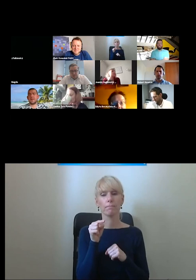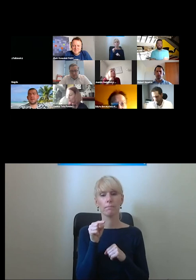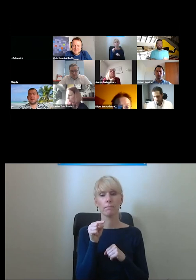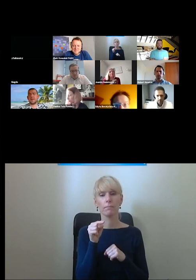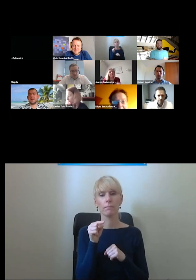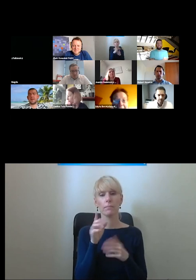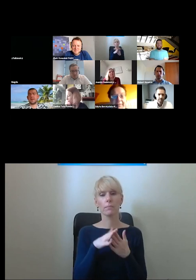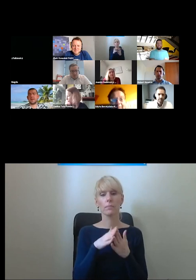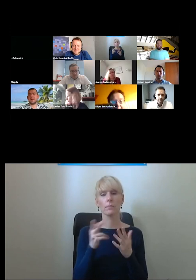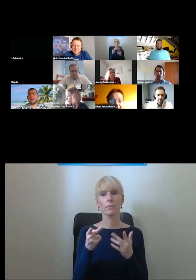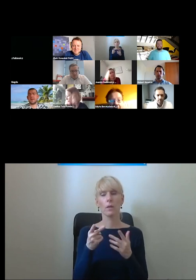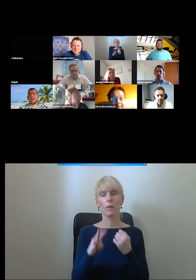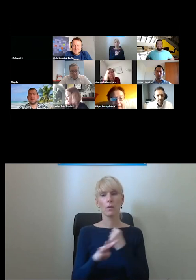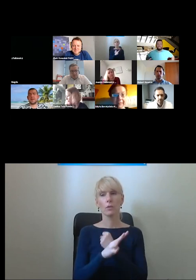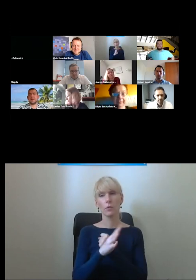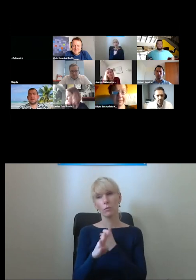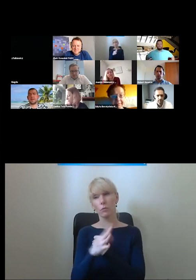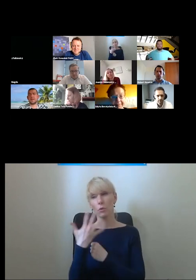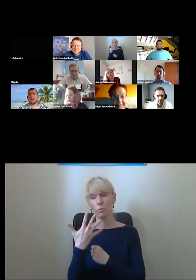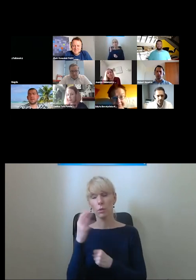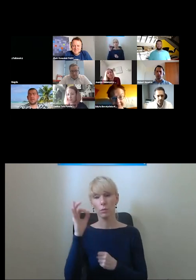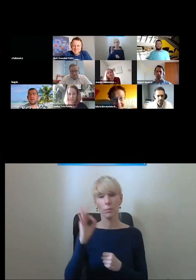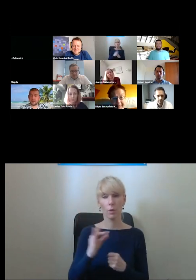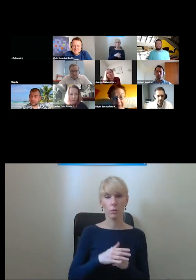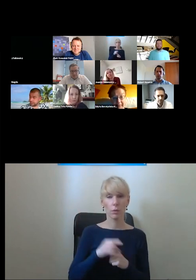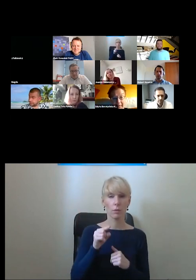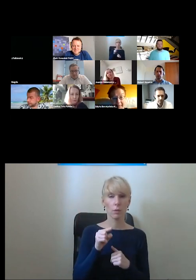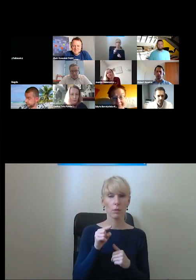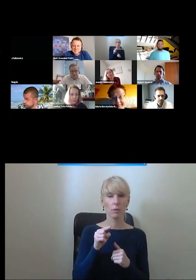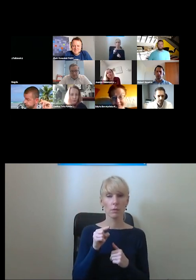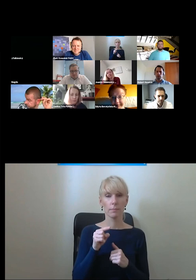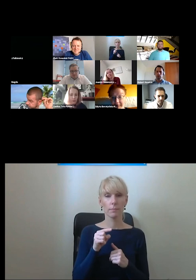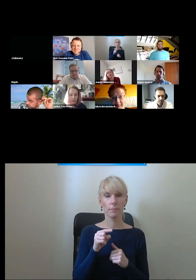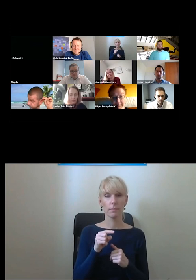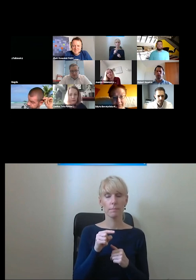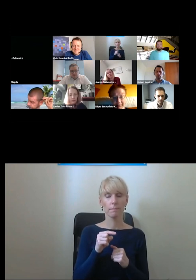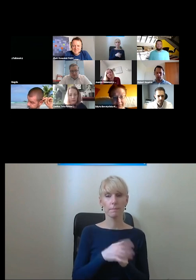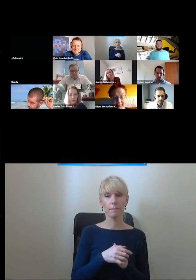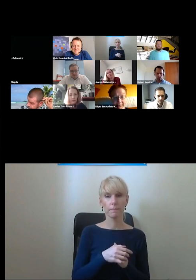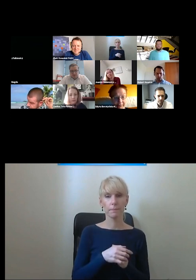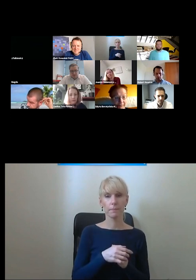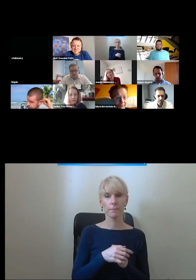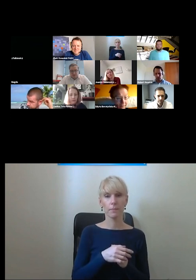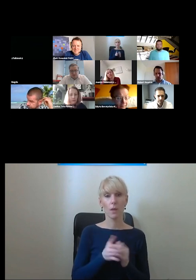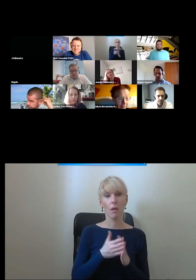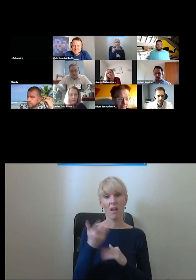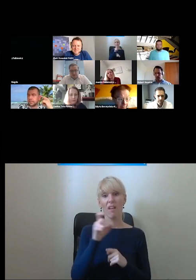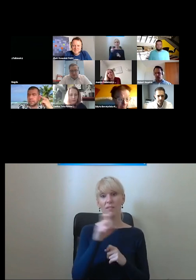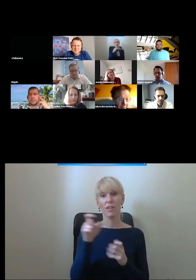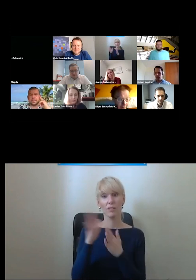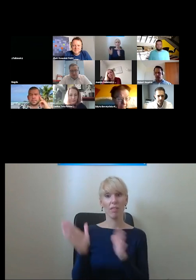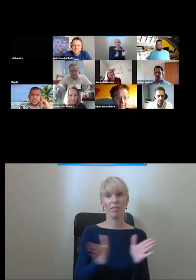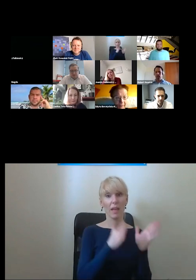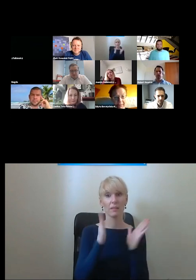ponad 90-95% więc mam nadzieję też że w czasie kiedy spotkamy się po raz kolejny